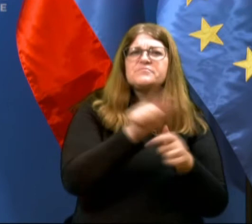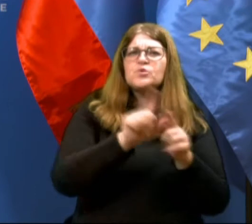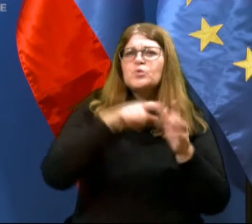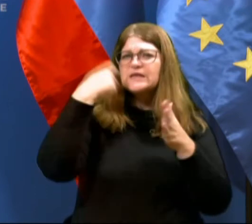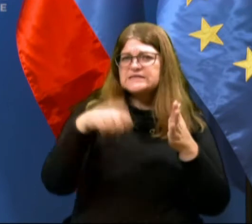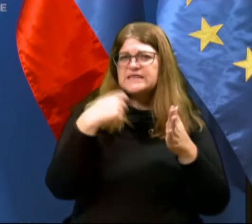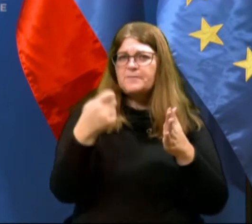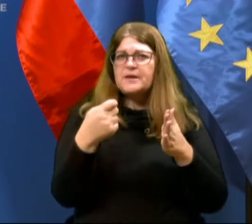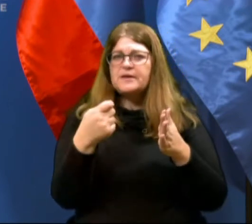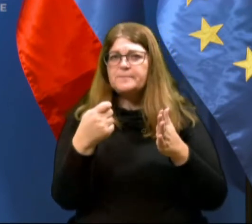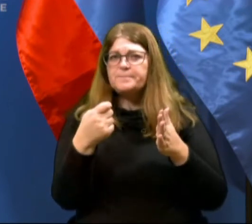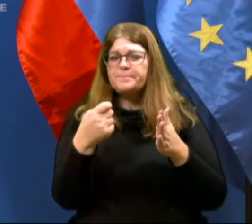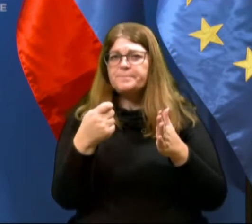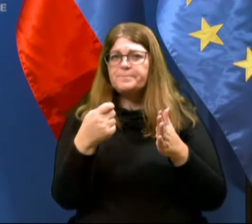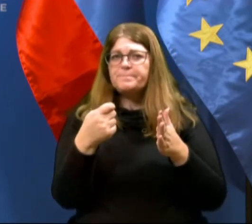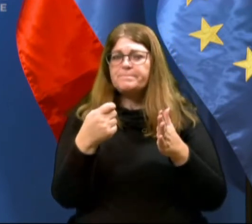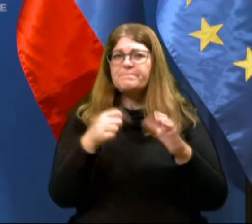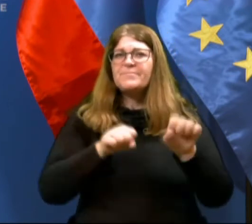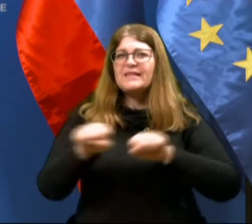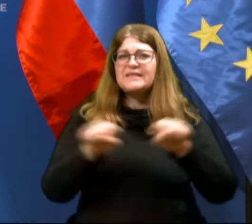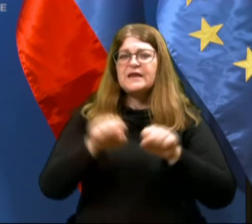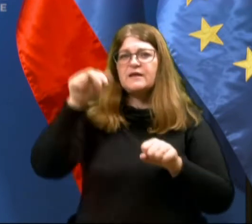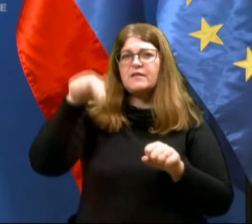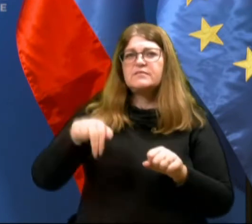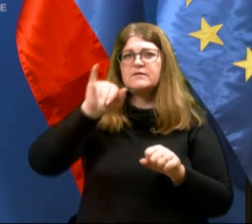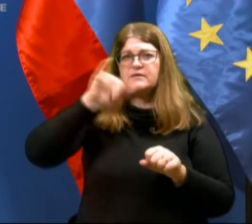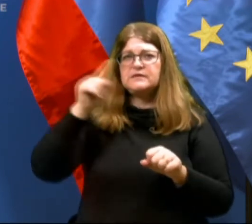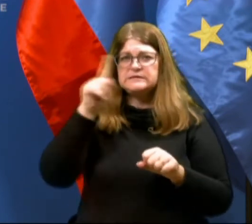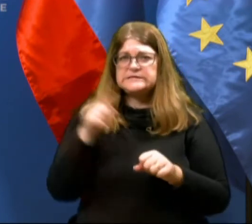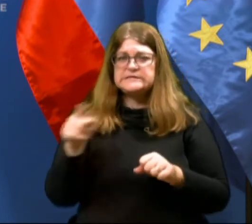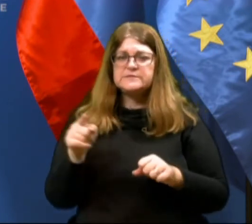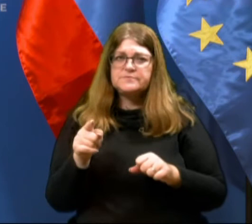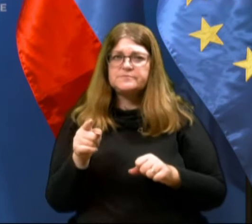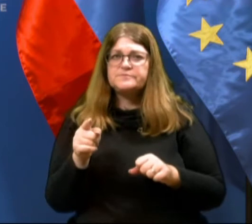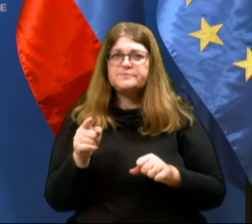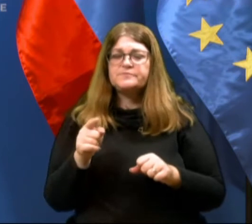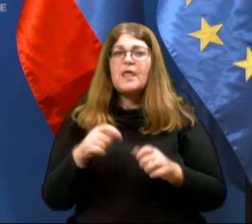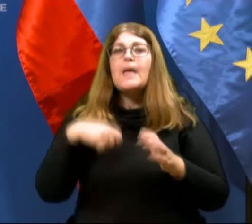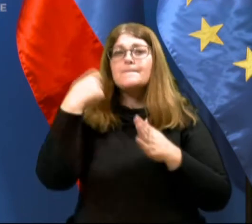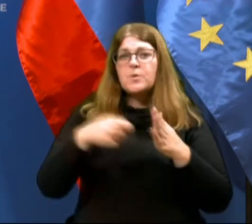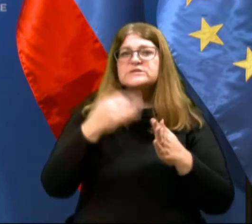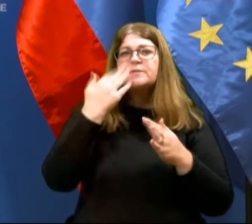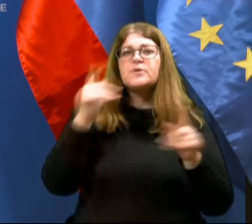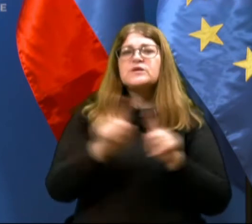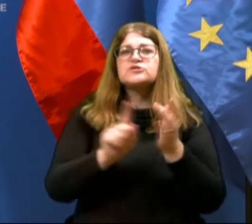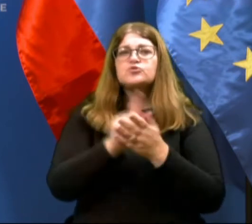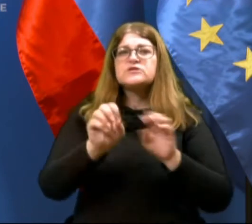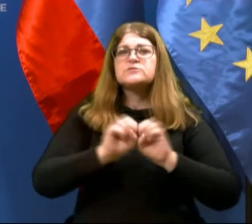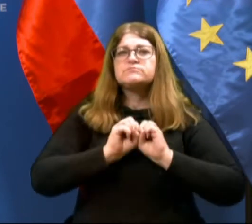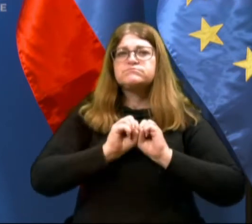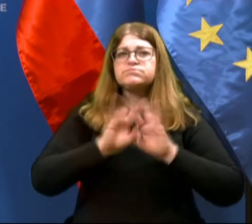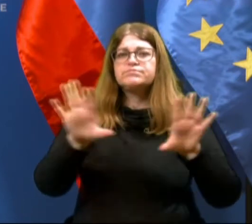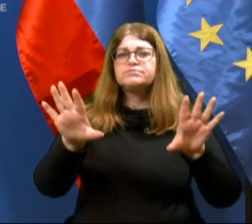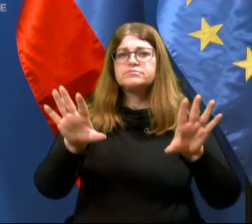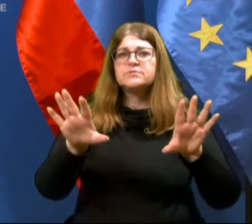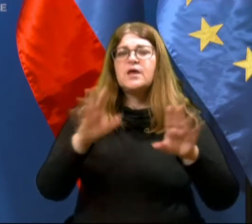snemali direktorja Nacionalnega inštituta za evno zdravje. Posnetek pa je bil hkrati predvajen tudi